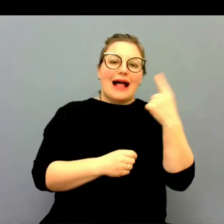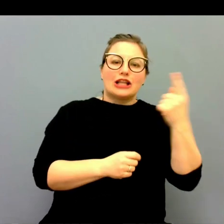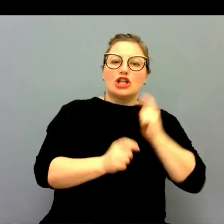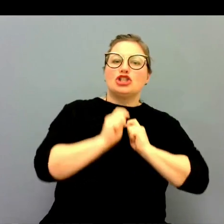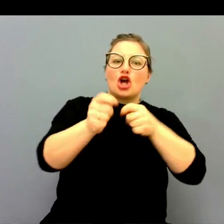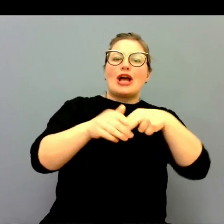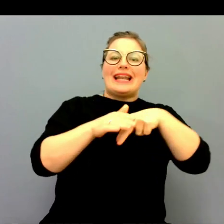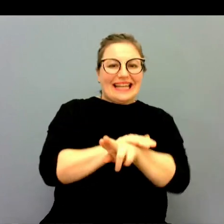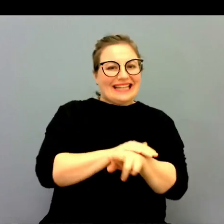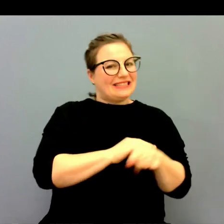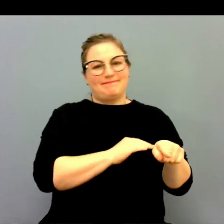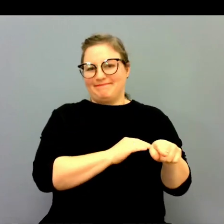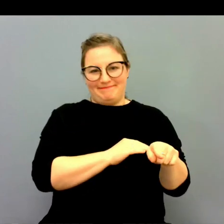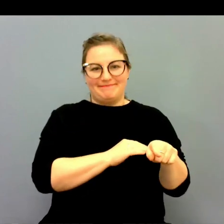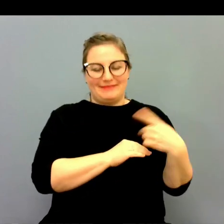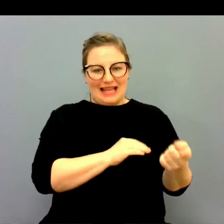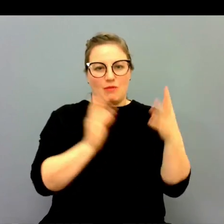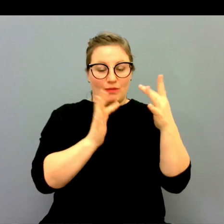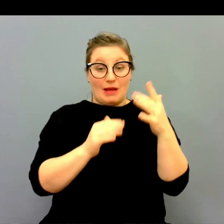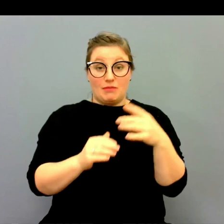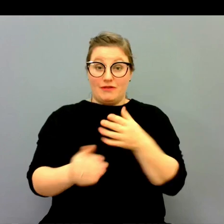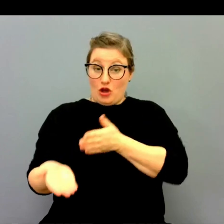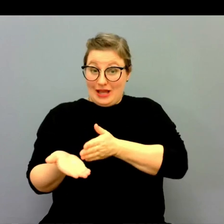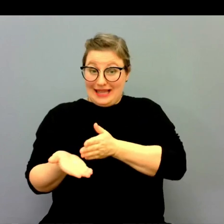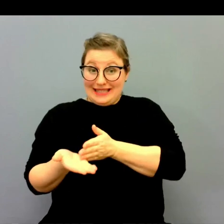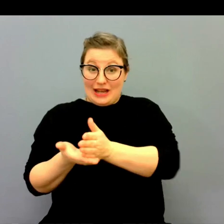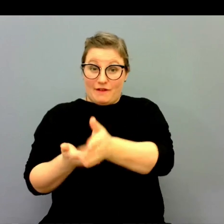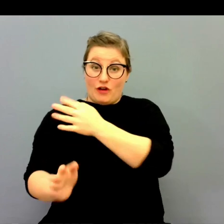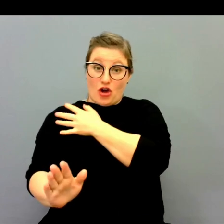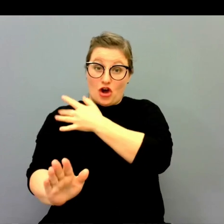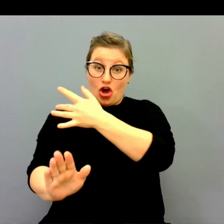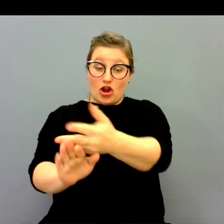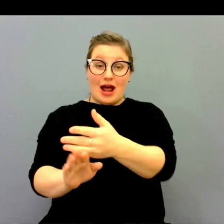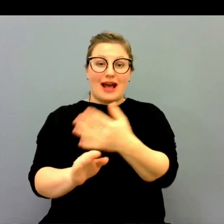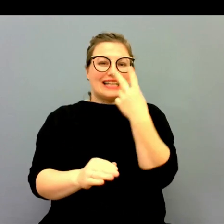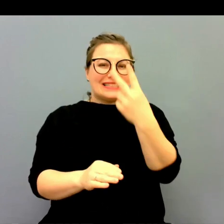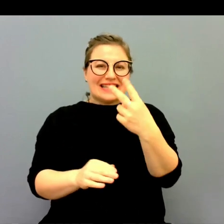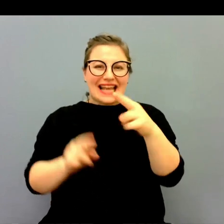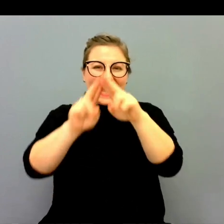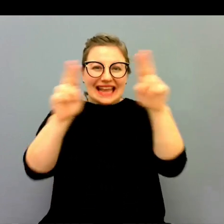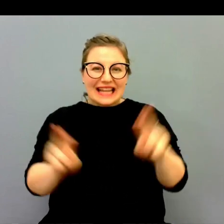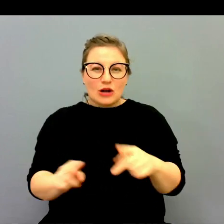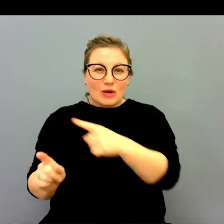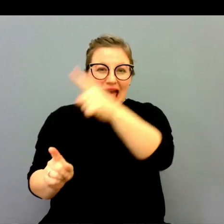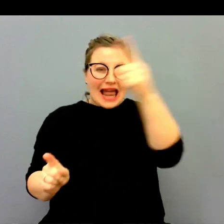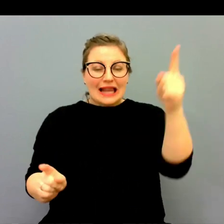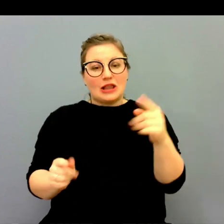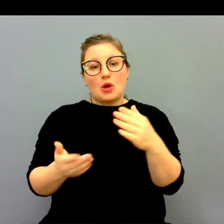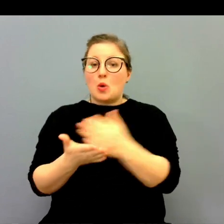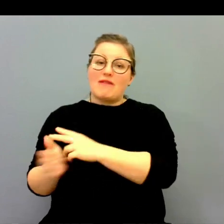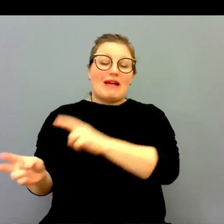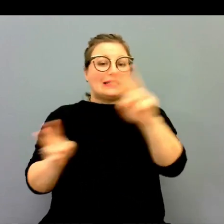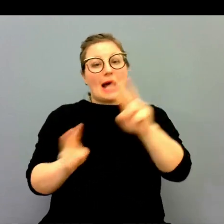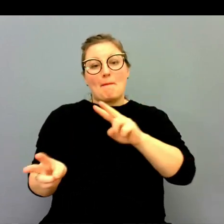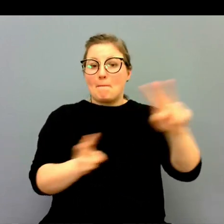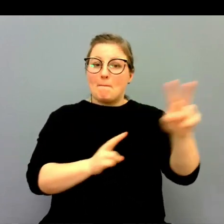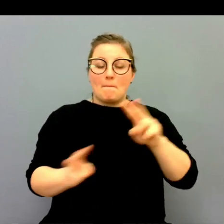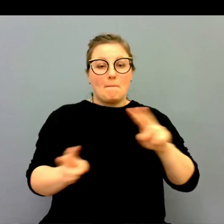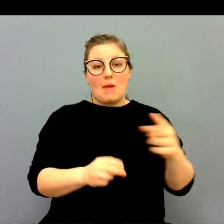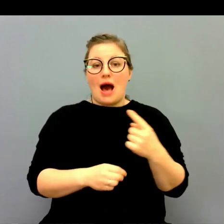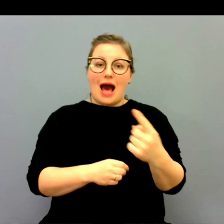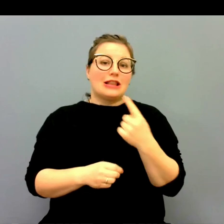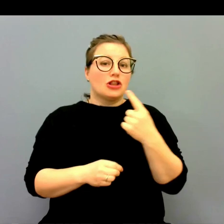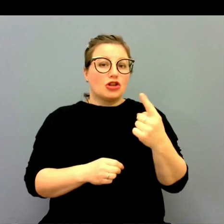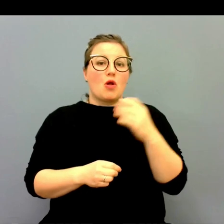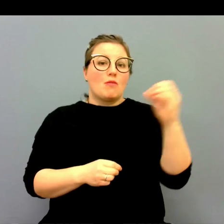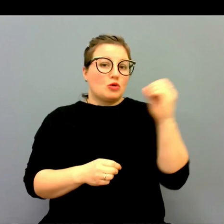söktrycket. För genomströmningen den kan man ändå koppla till internationellt hur det ser ut där. Det är ungefär i paritet med